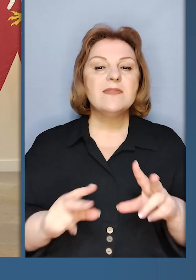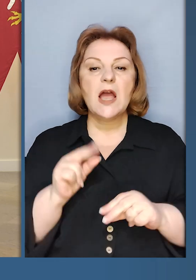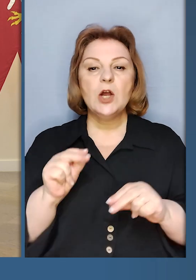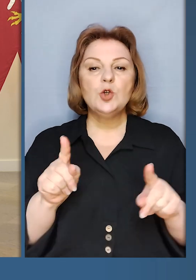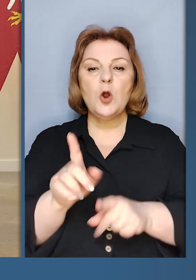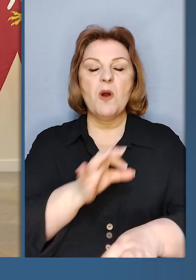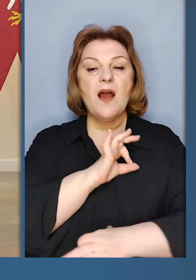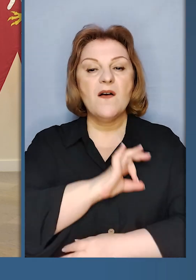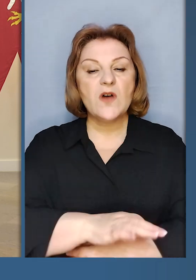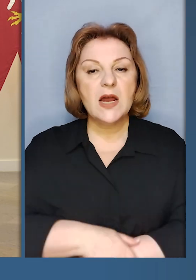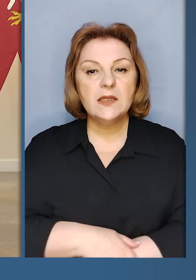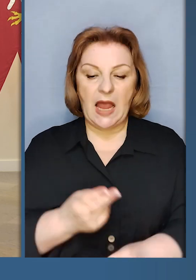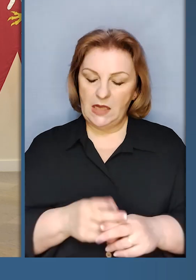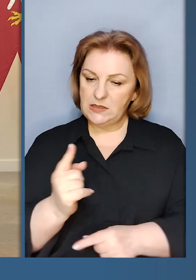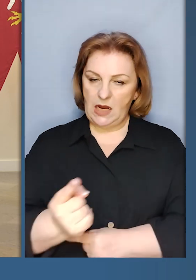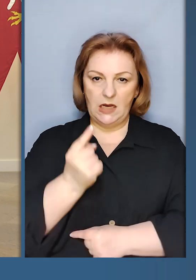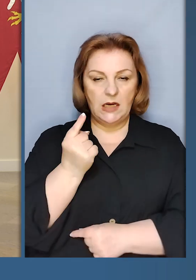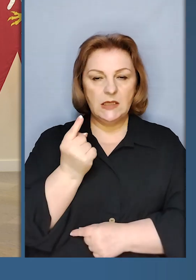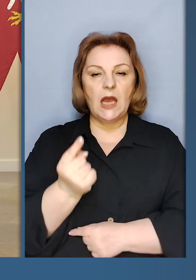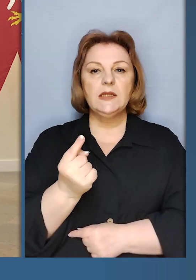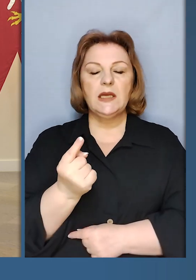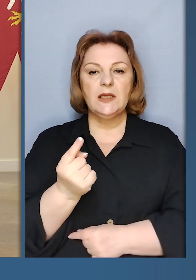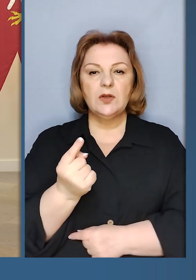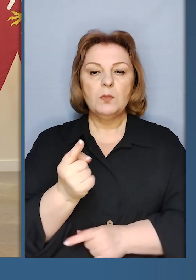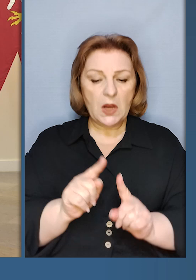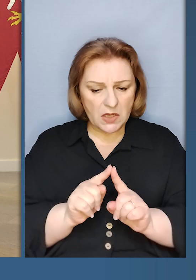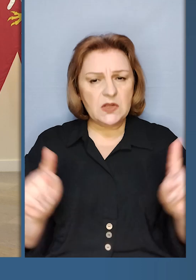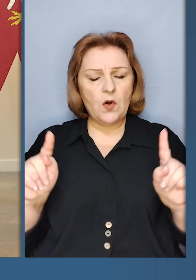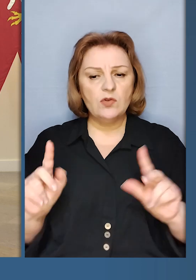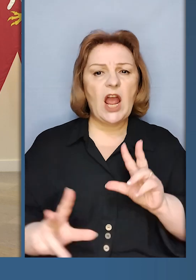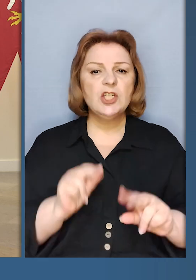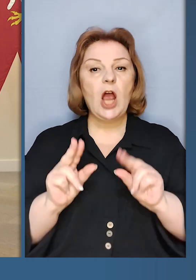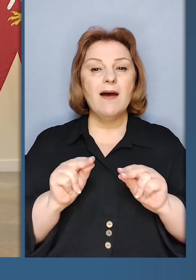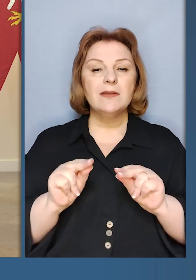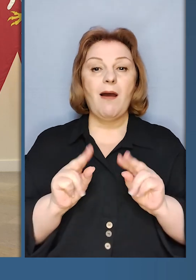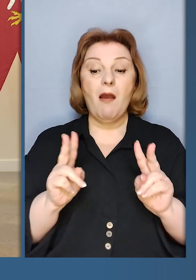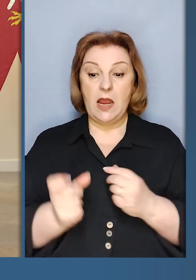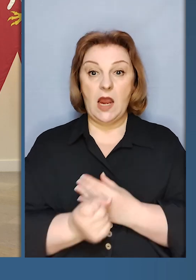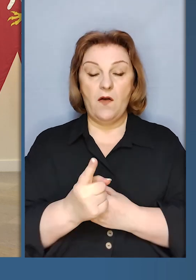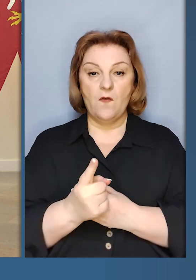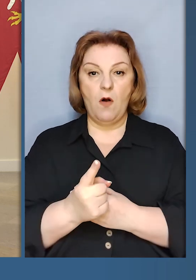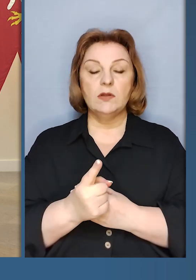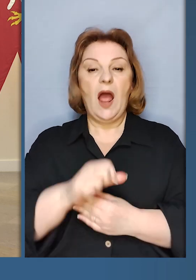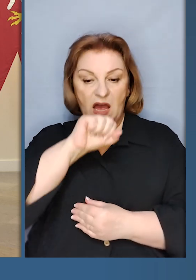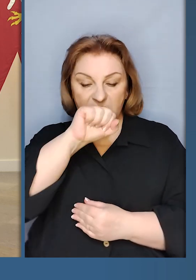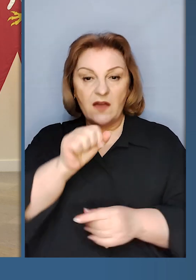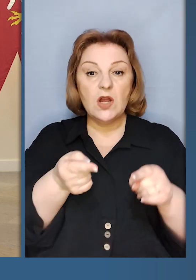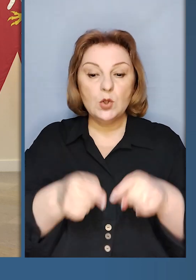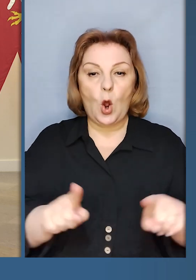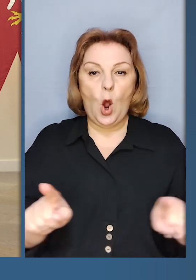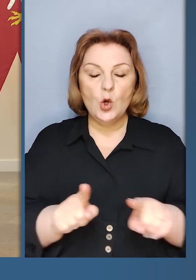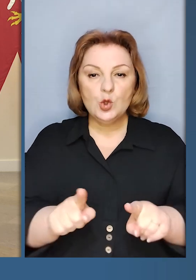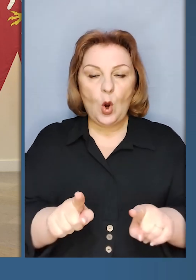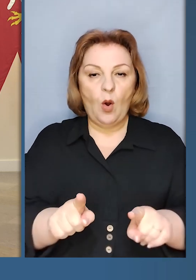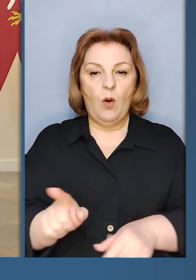шанс, щоб його використати. Це єдиний своєрідний шанс, який виник завдяки